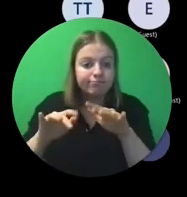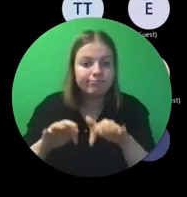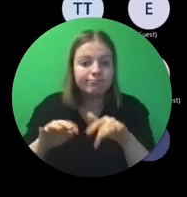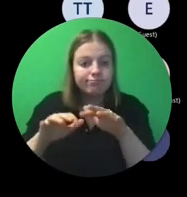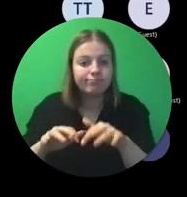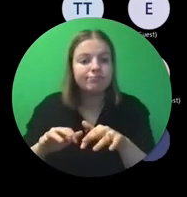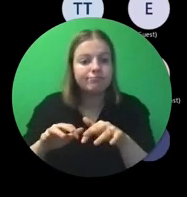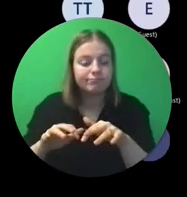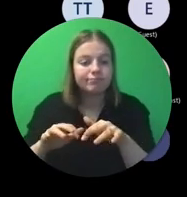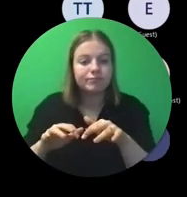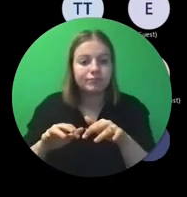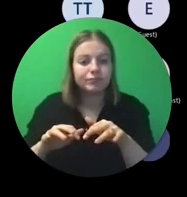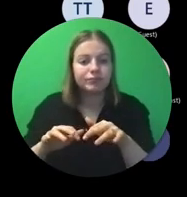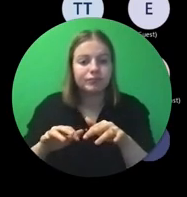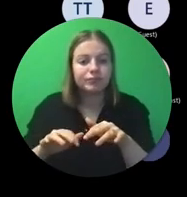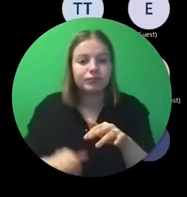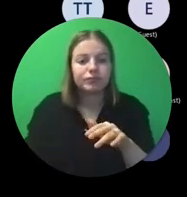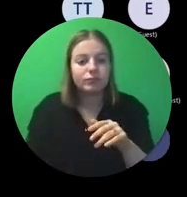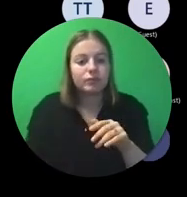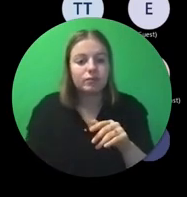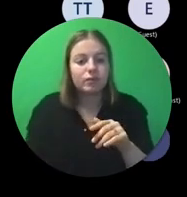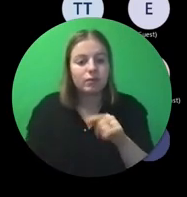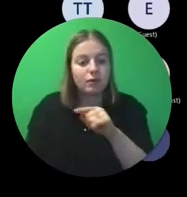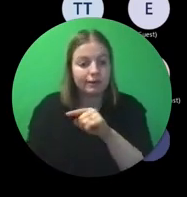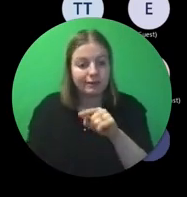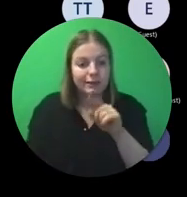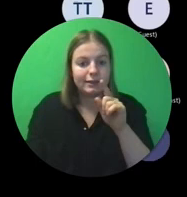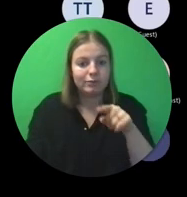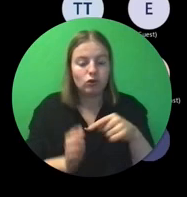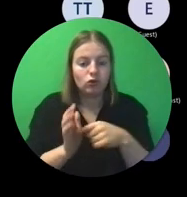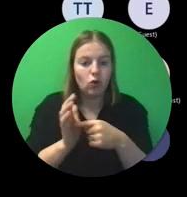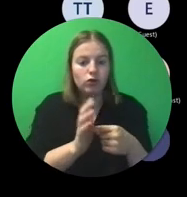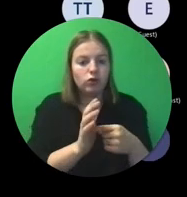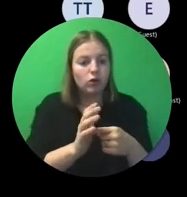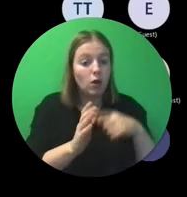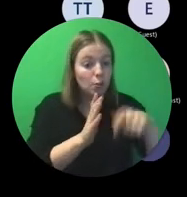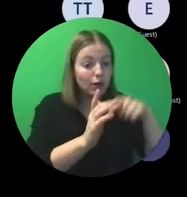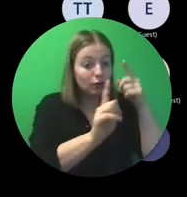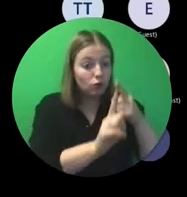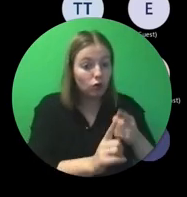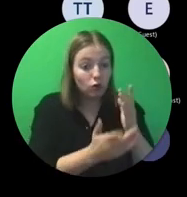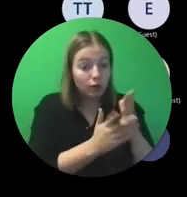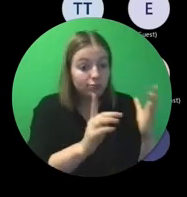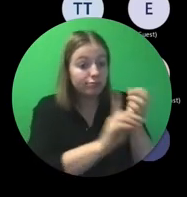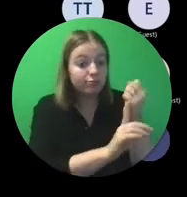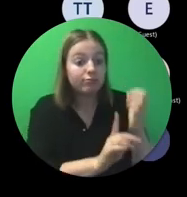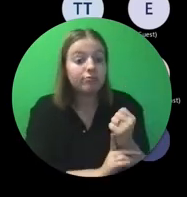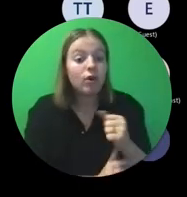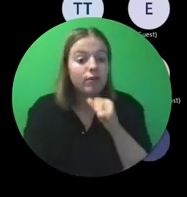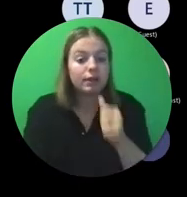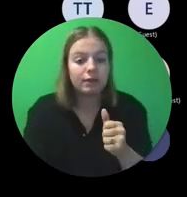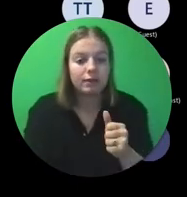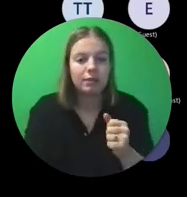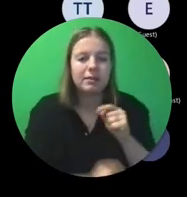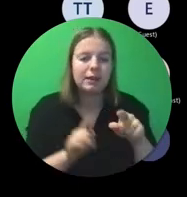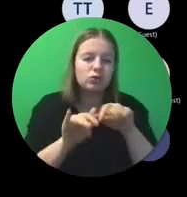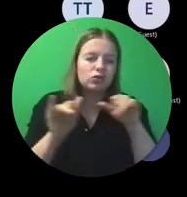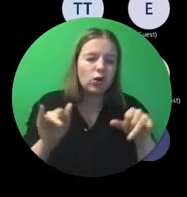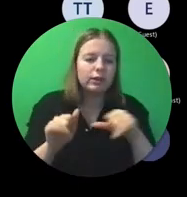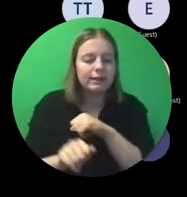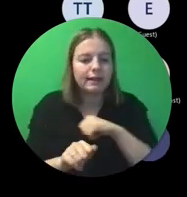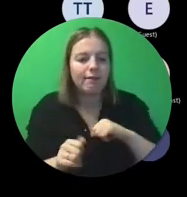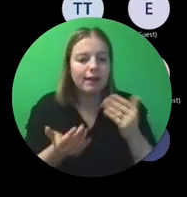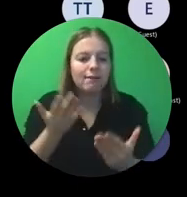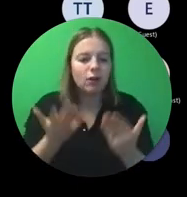in hoeverre dat de projectdoelstellingen gerealiseerd zijn. Dus je gaat ook aan zelf evaluatie moeten doen.